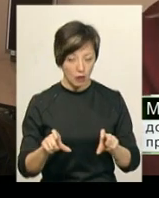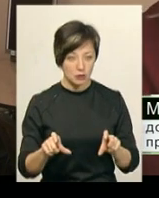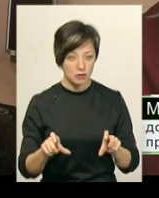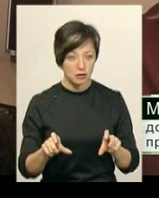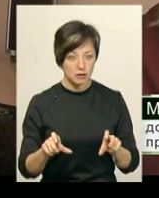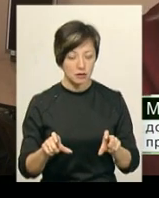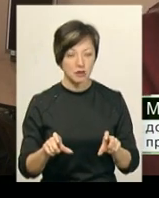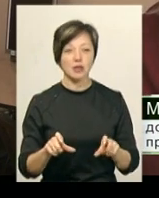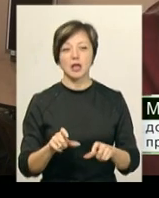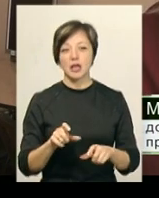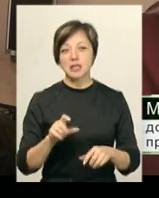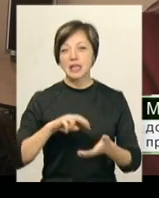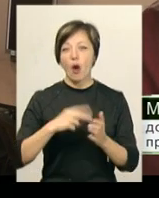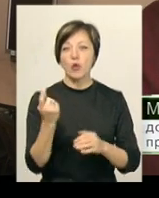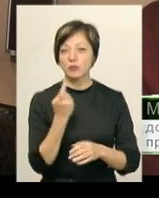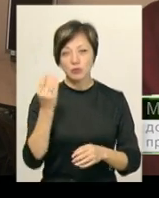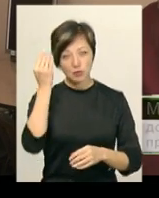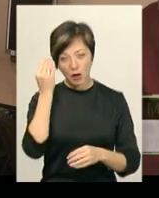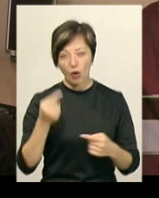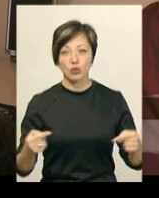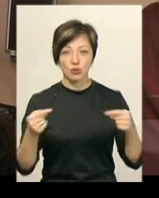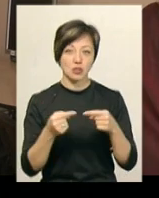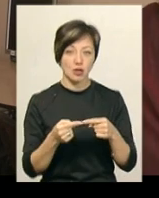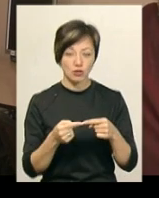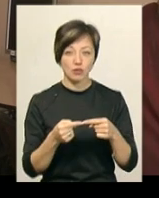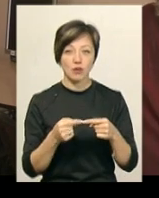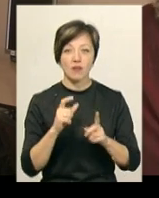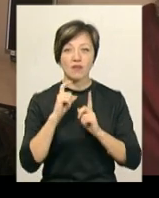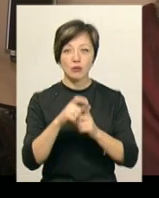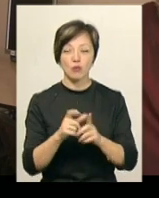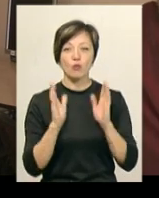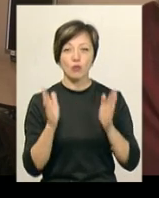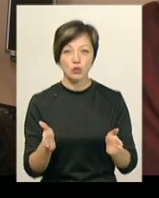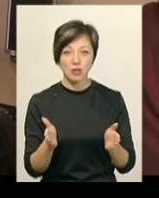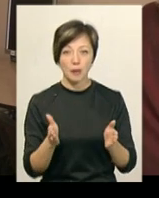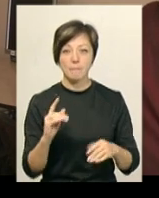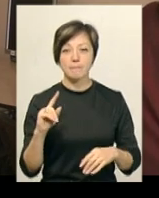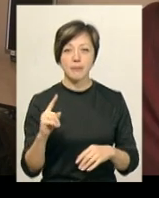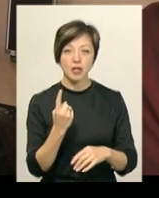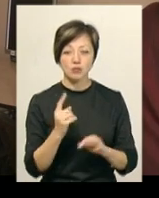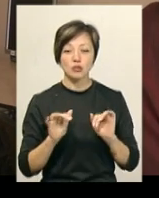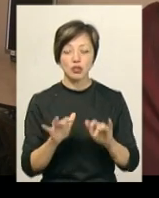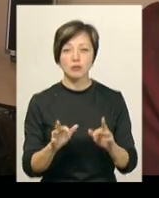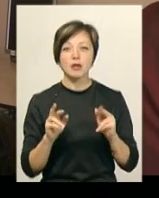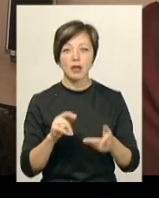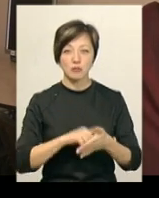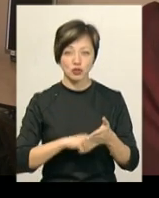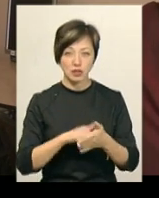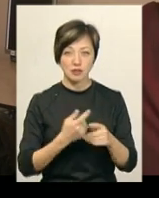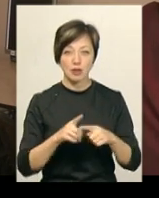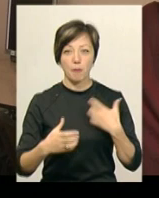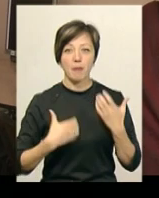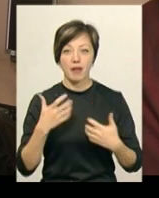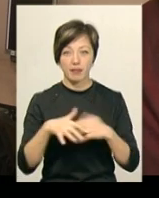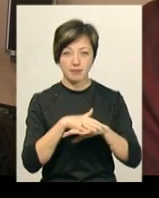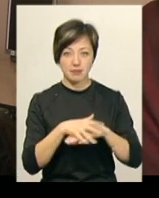з економічної точки зору, однозначною відповідь буде перший чинник, який це спричинив, це паніка